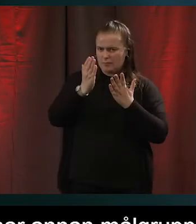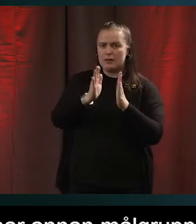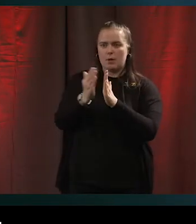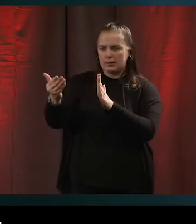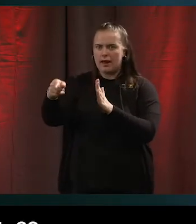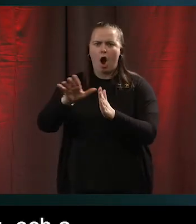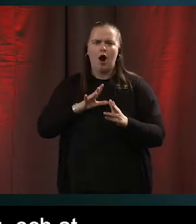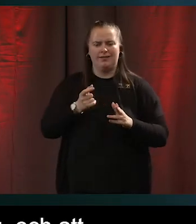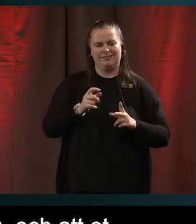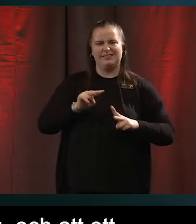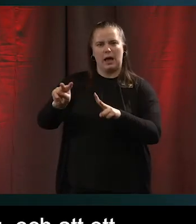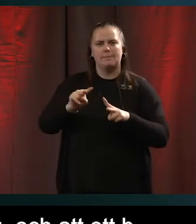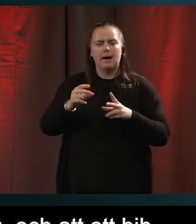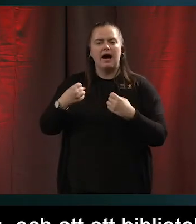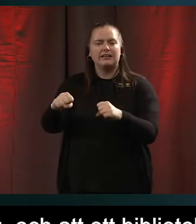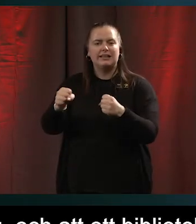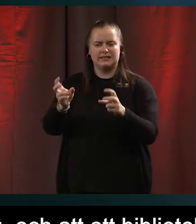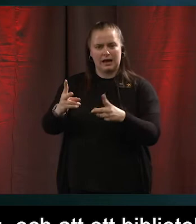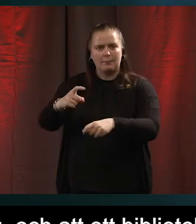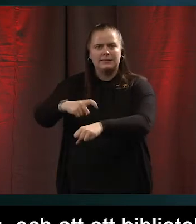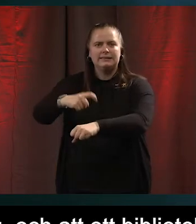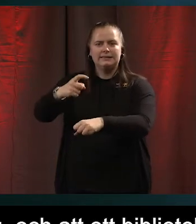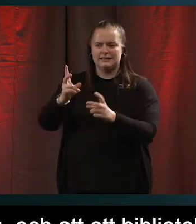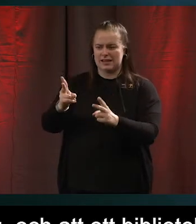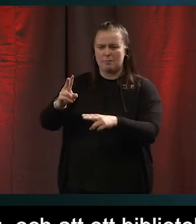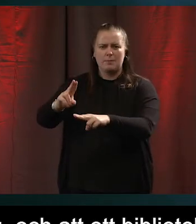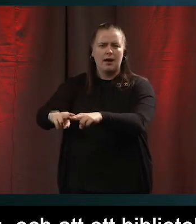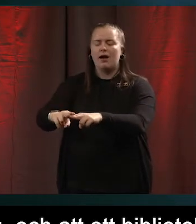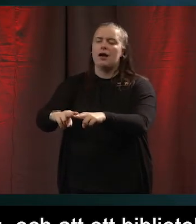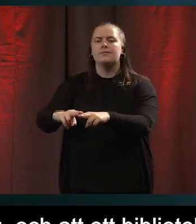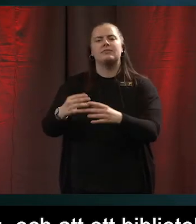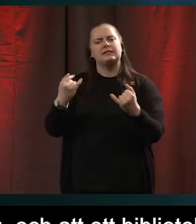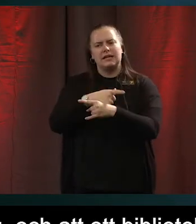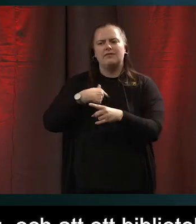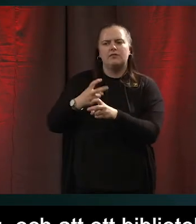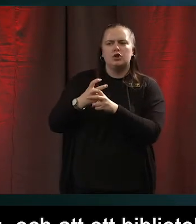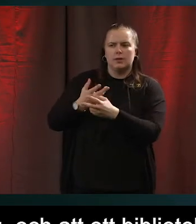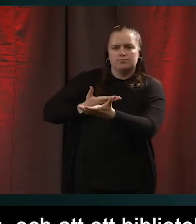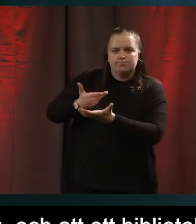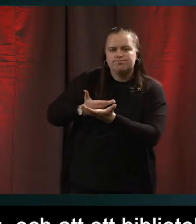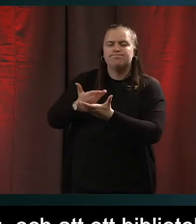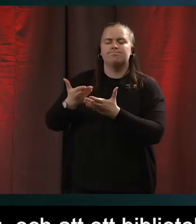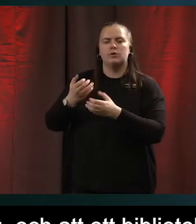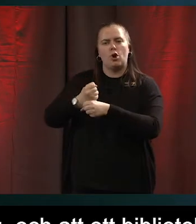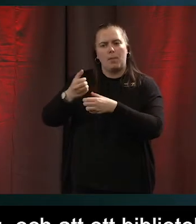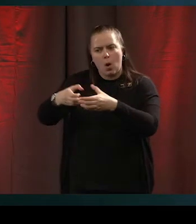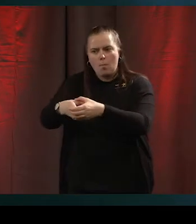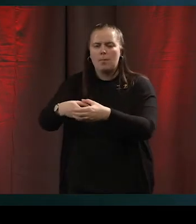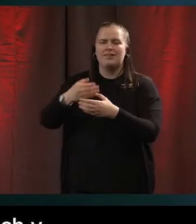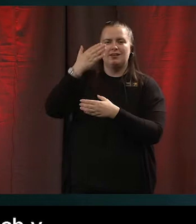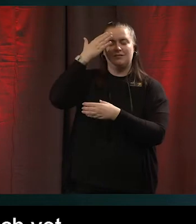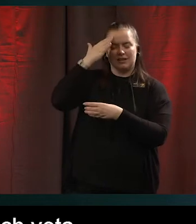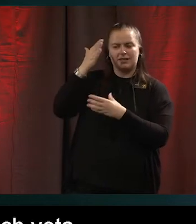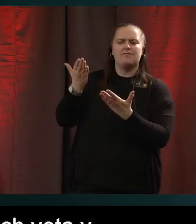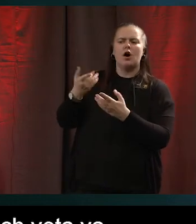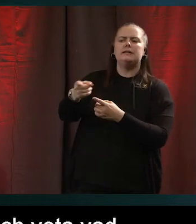aktivitet samma tid och samma plats utan att vi försöker kroka arm och veta vad den andra gör och